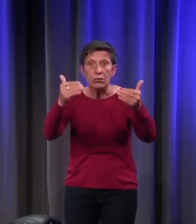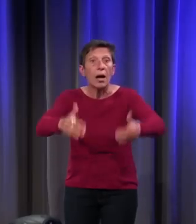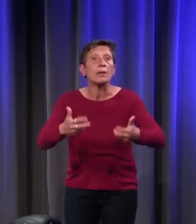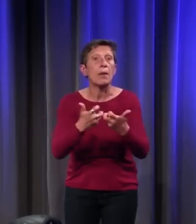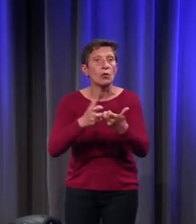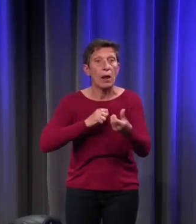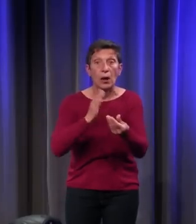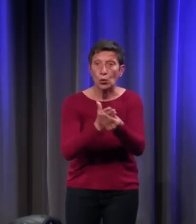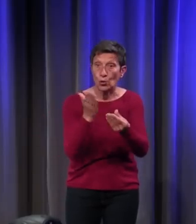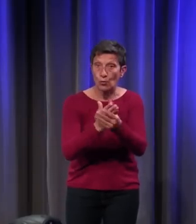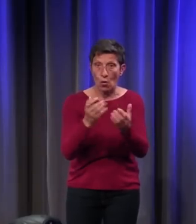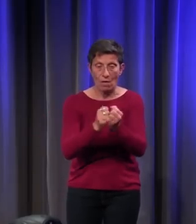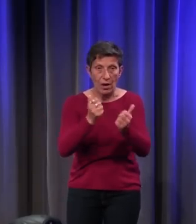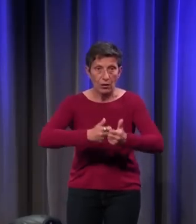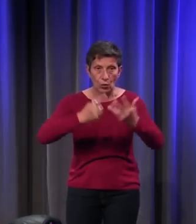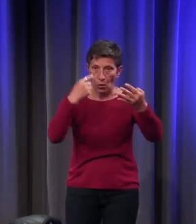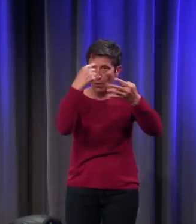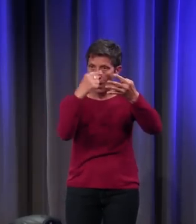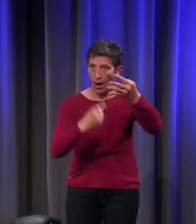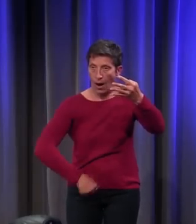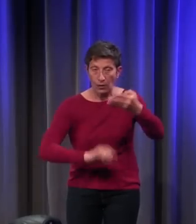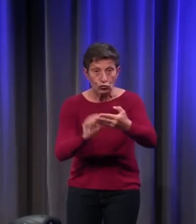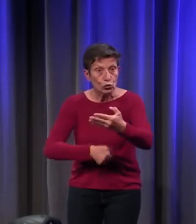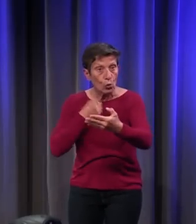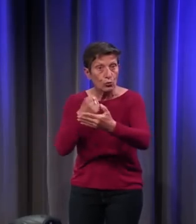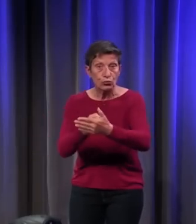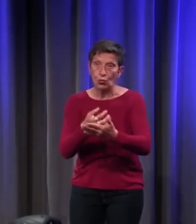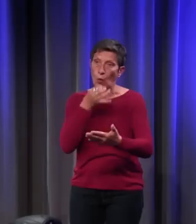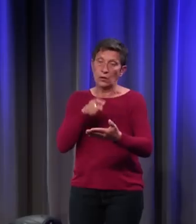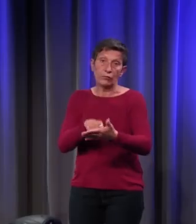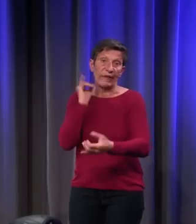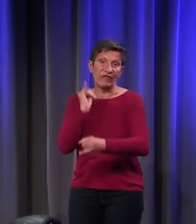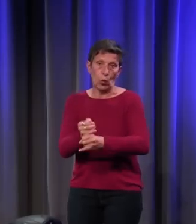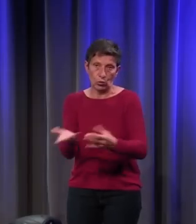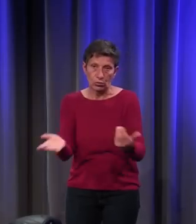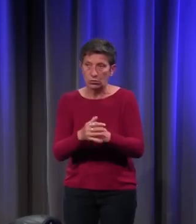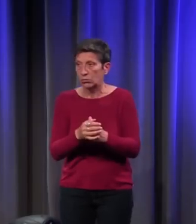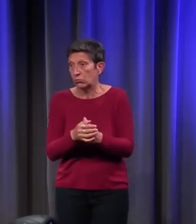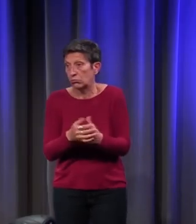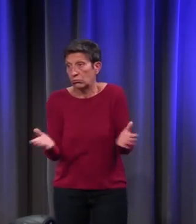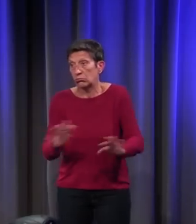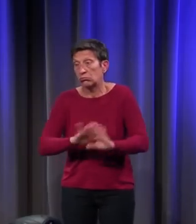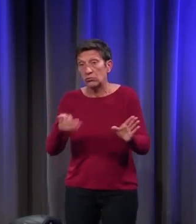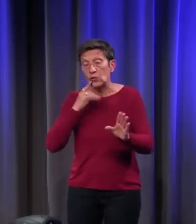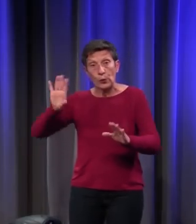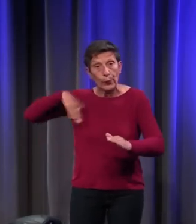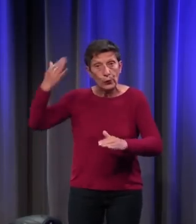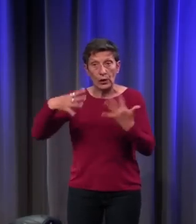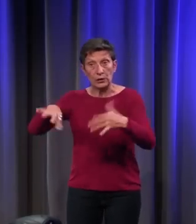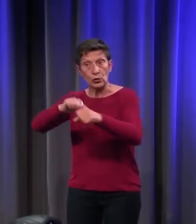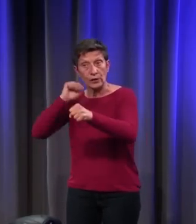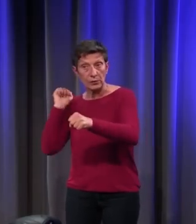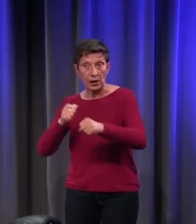avec un dénombrement qui va jusqu'au bout, c'est un faux. C'est quelque chose qui a été fait au XIXe siècle. Ça n'est pas